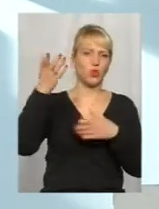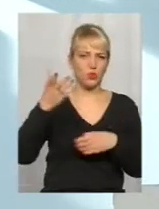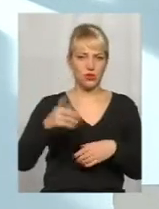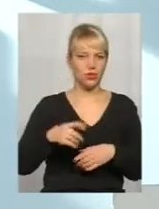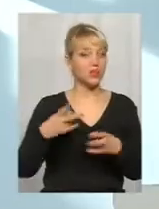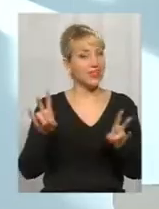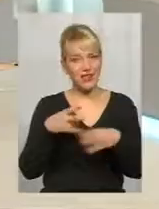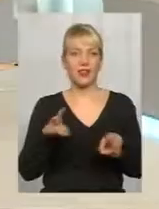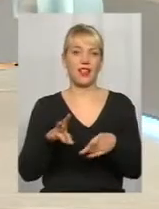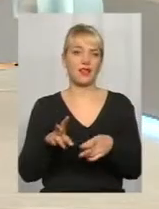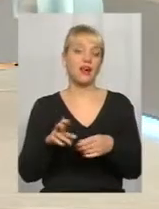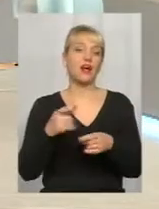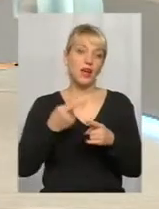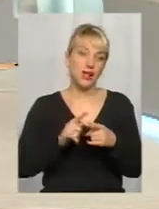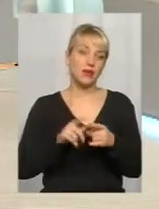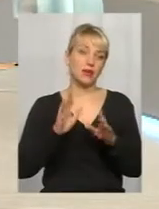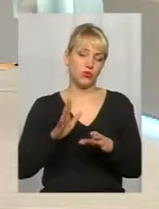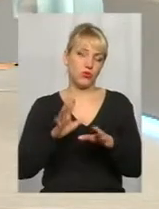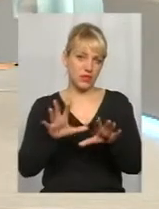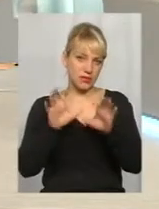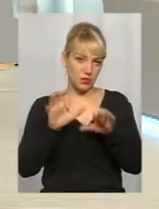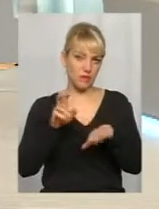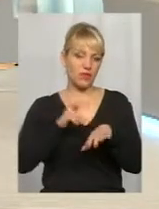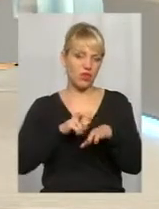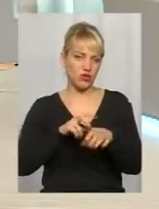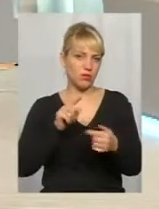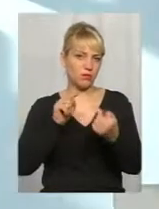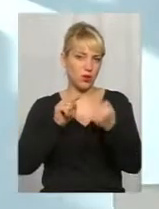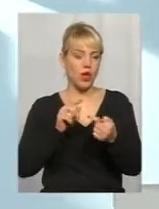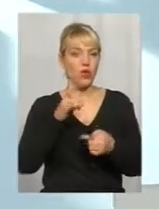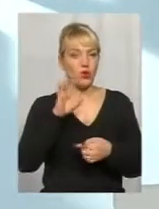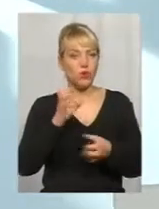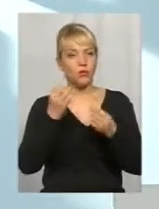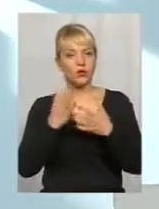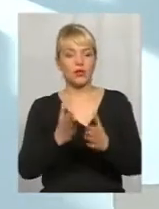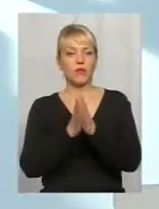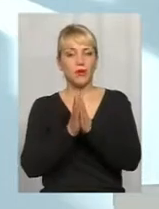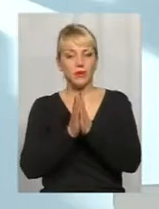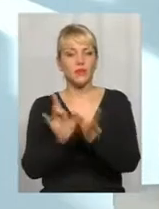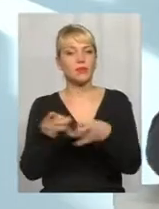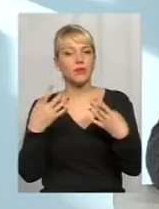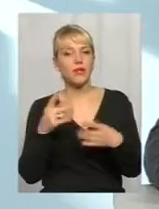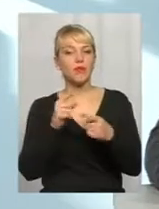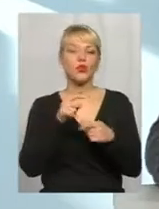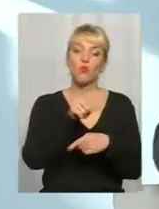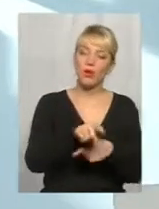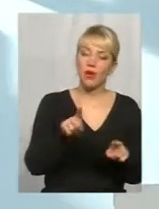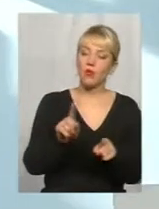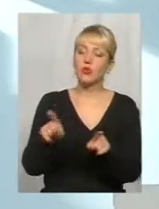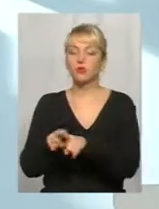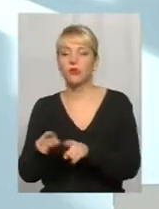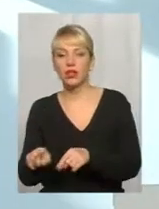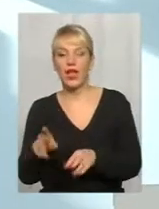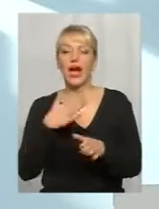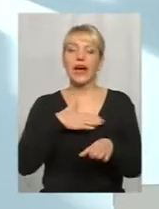в это не надо. Естественно, это будет восприниматься врачом в штыки. Но просто попросить пояснений, почему это, почему не это, а